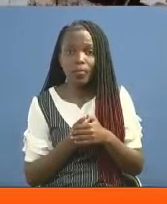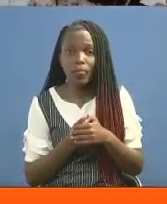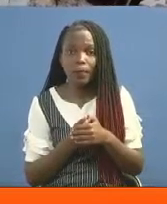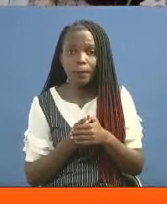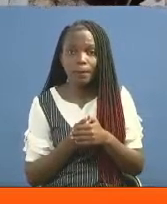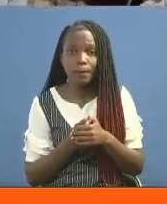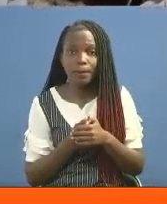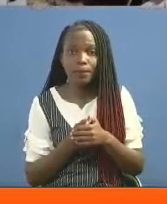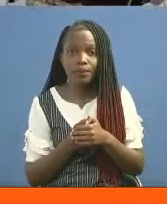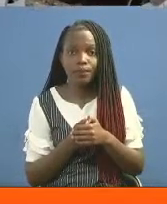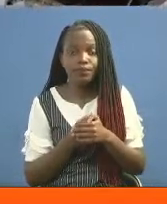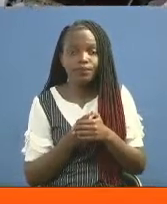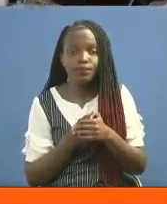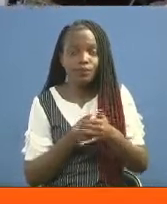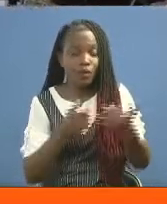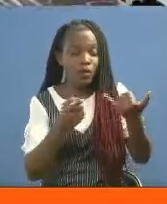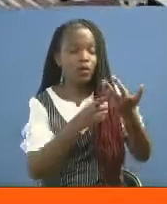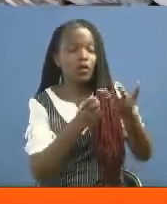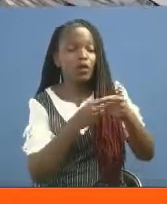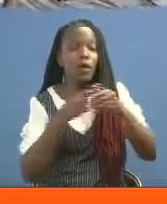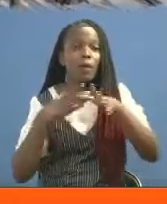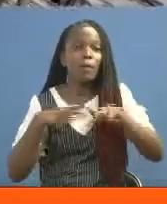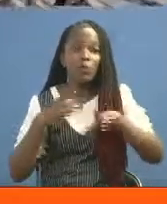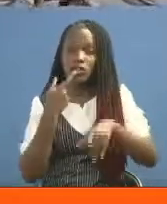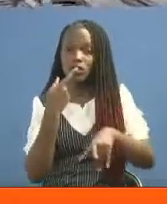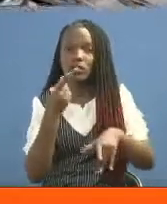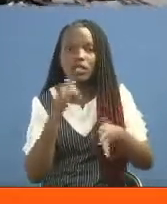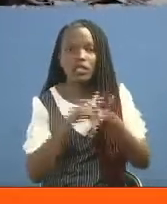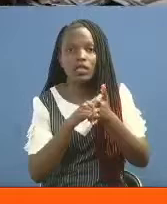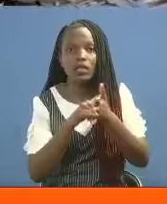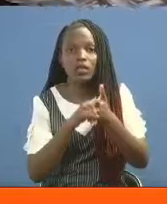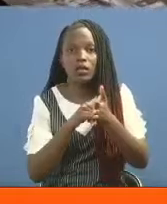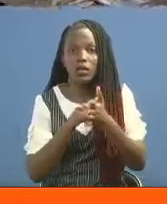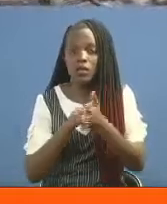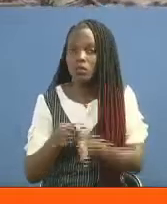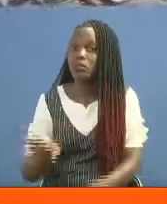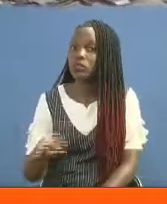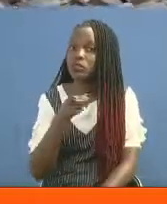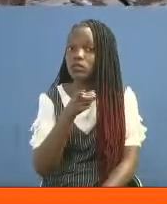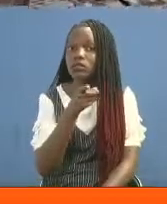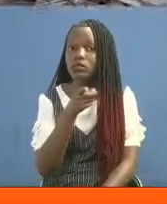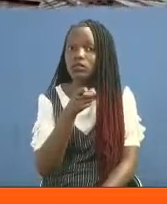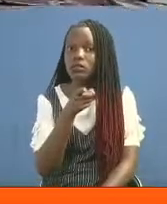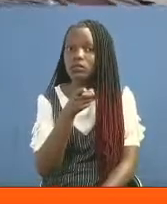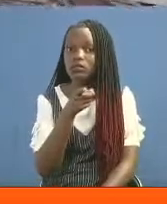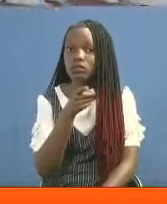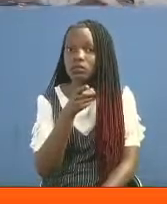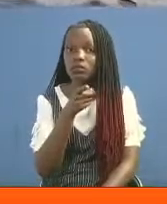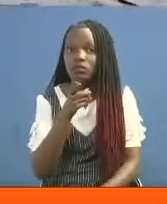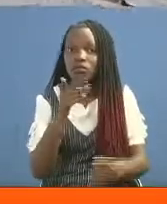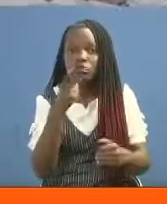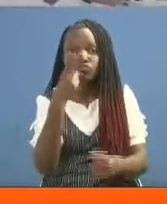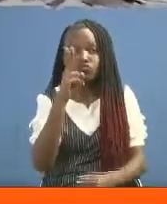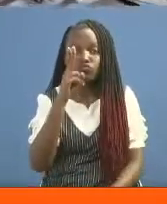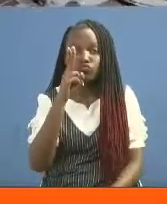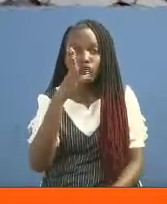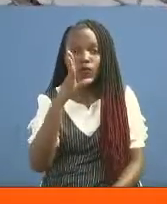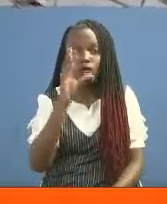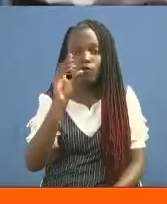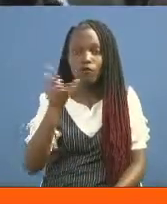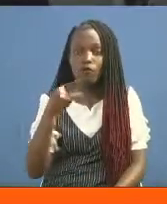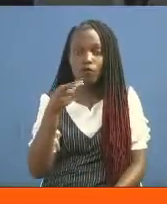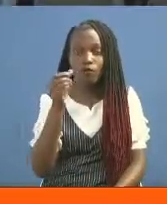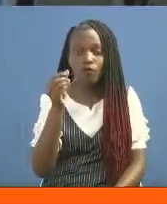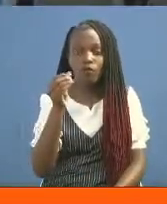Sensa ya mwaka wa elfu mbili kuminatisa inonyesha kuwa. Mta huu wakibera na takribanu watu elfu mia mbili hamsini